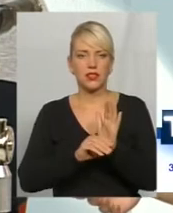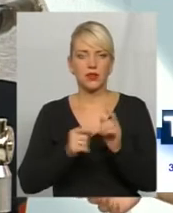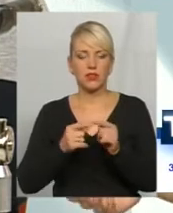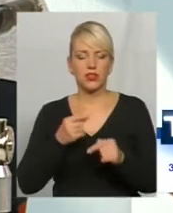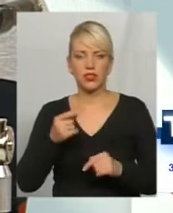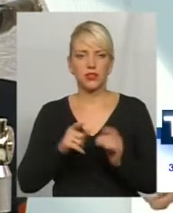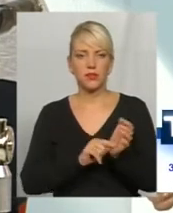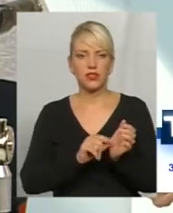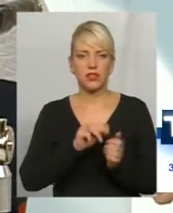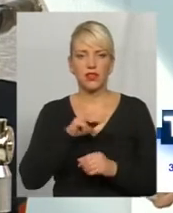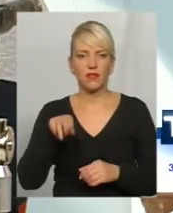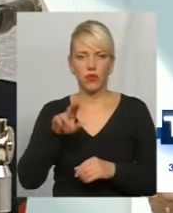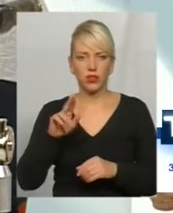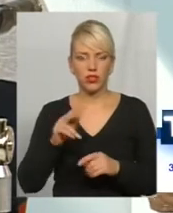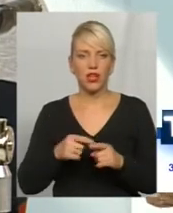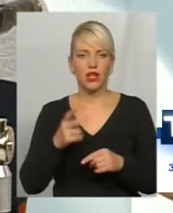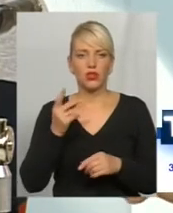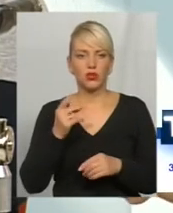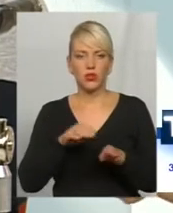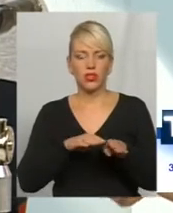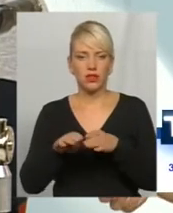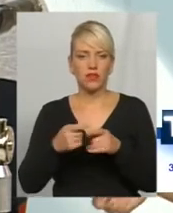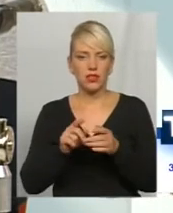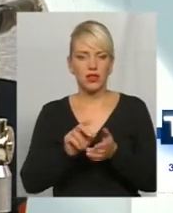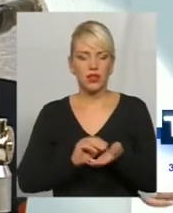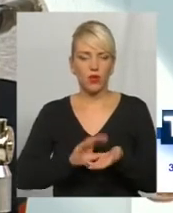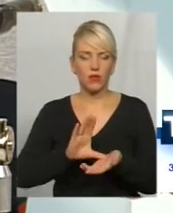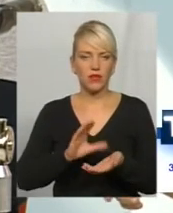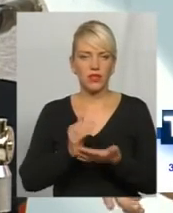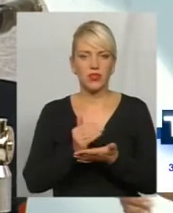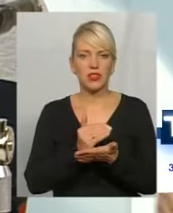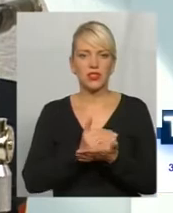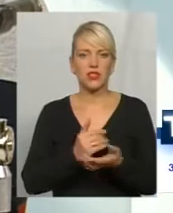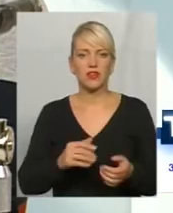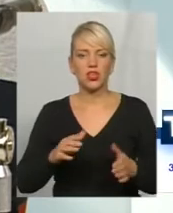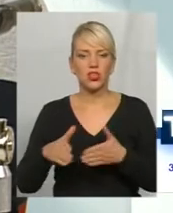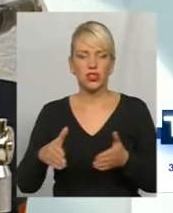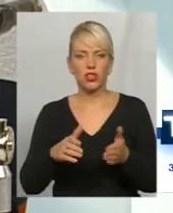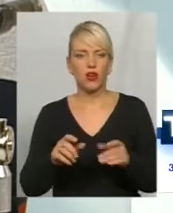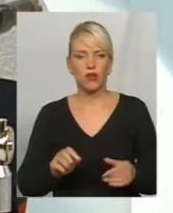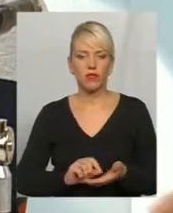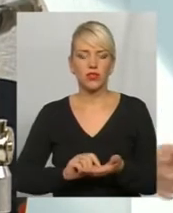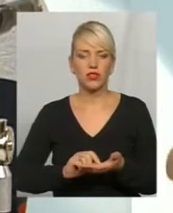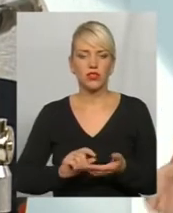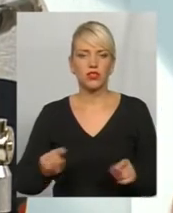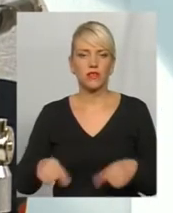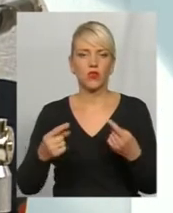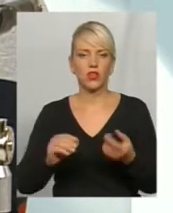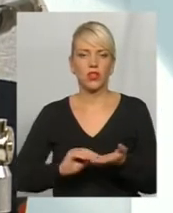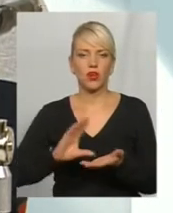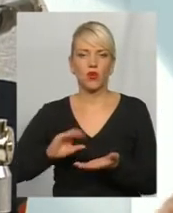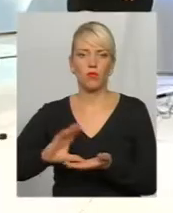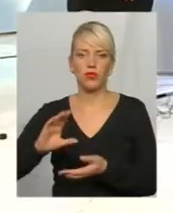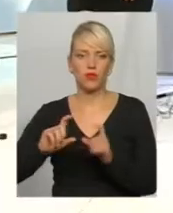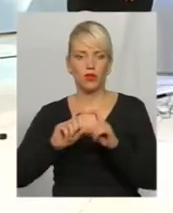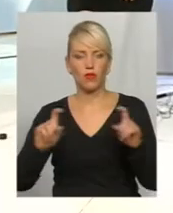пенсійний фонд. Другий рівень – це накопичувальна система шляхом створення накопичувального фонду, яка на сьогоднішній